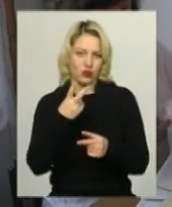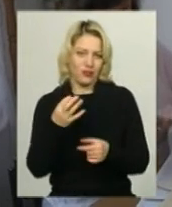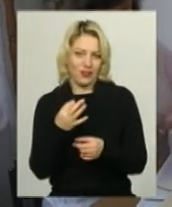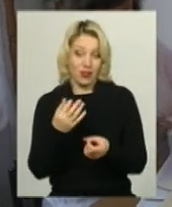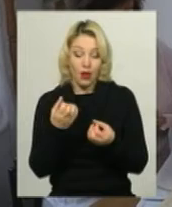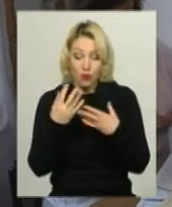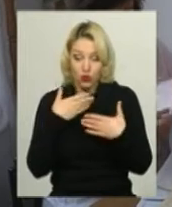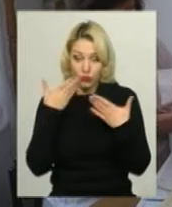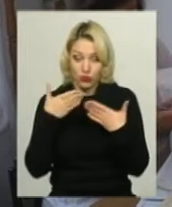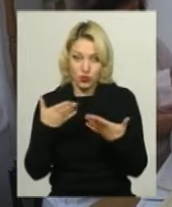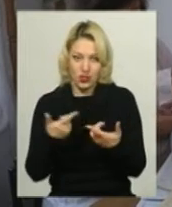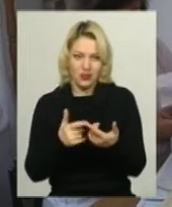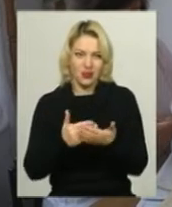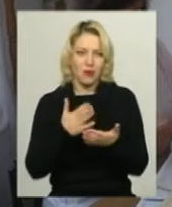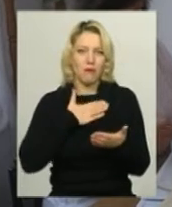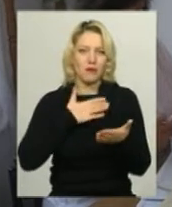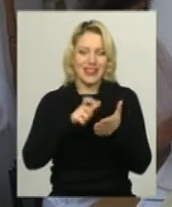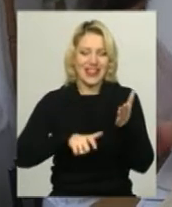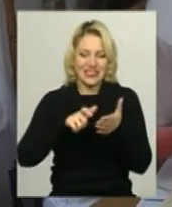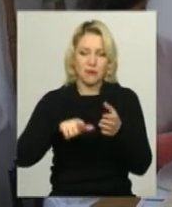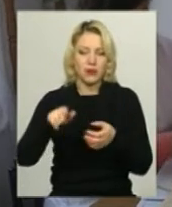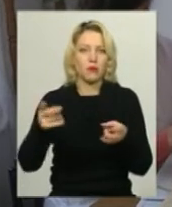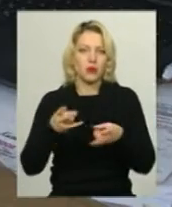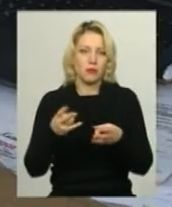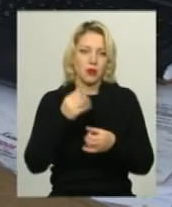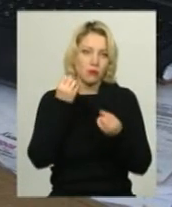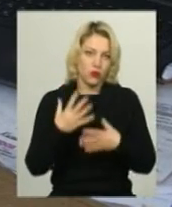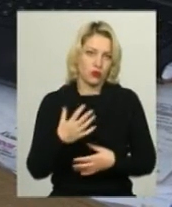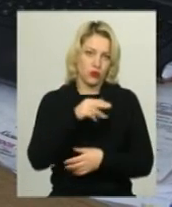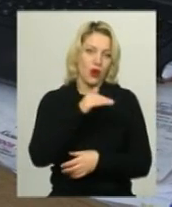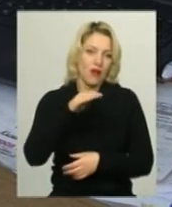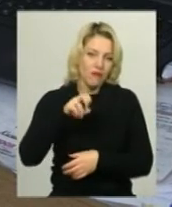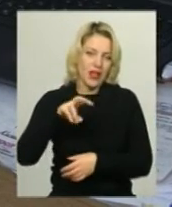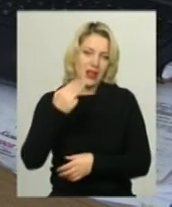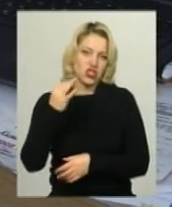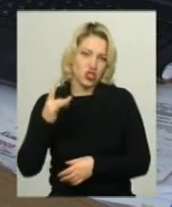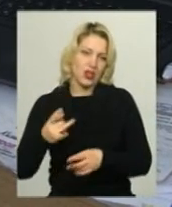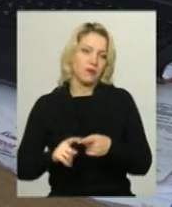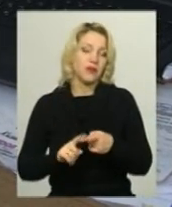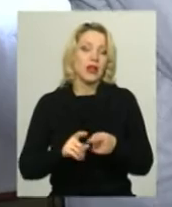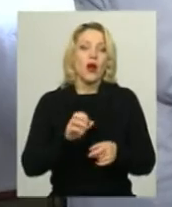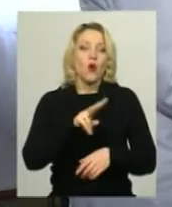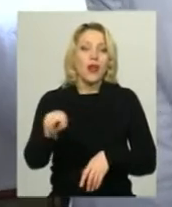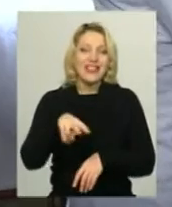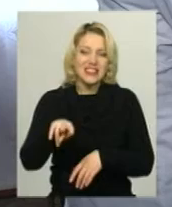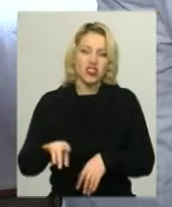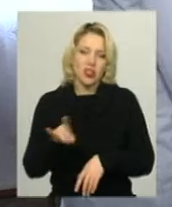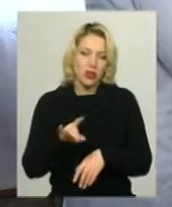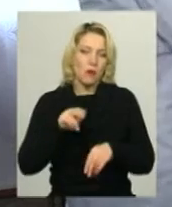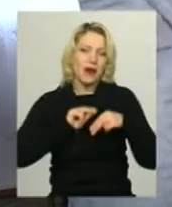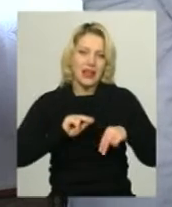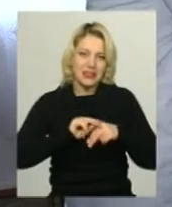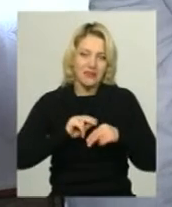просто прочитати навіть мій рецепт, то там потрібен фельдшер. У Литичівському районі працівників фельдшерсько-акушерських пунктів